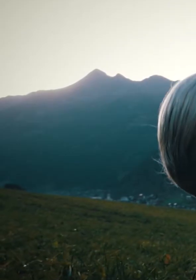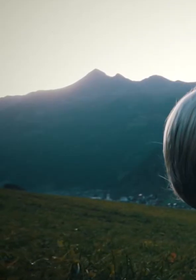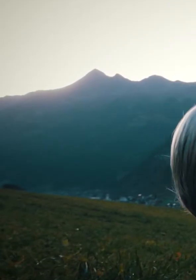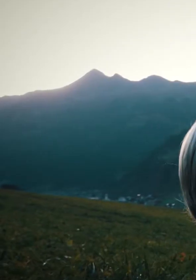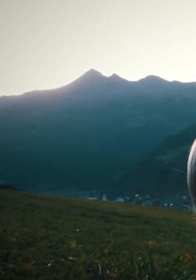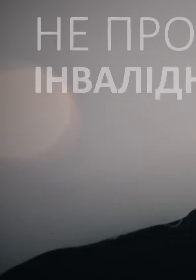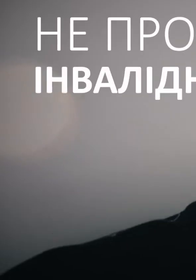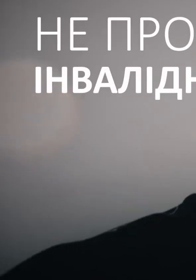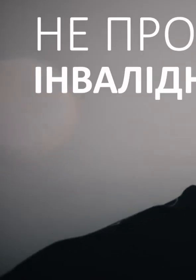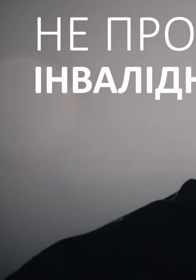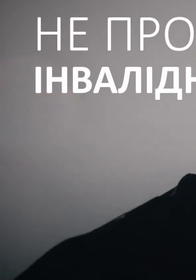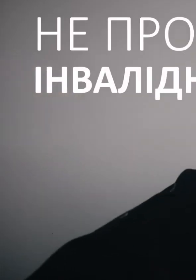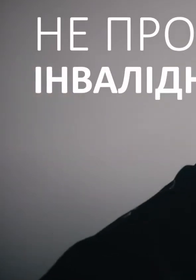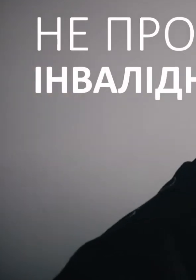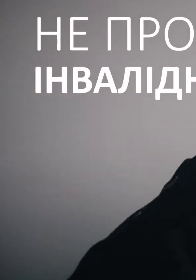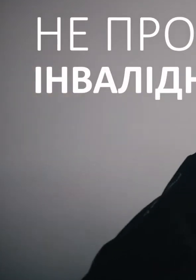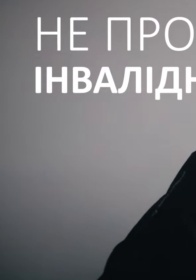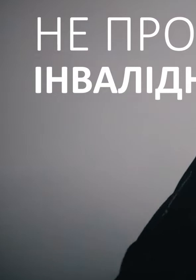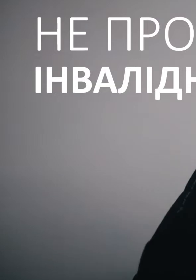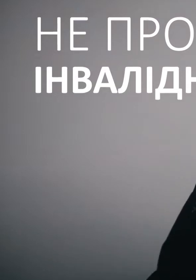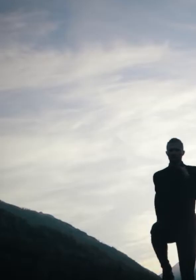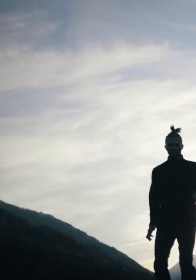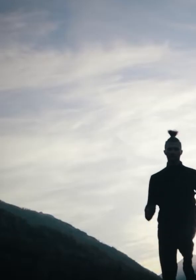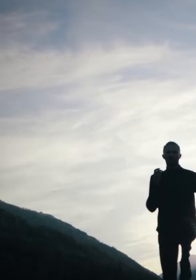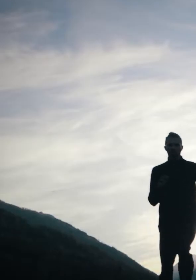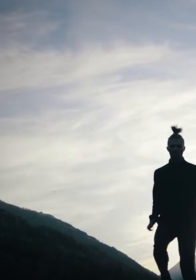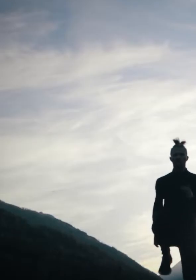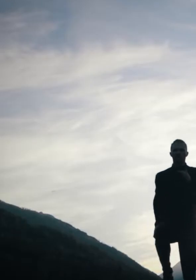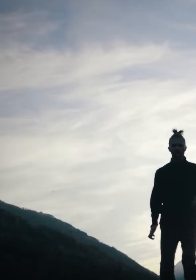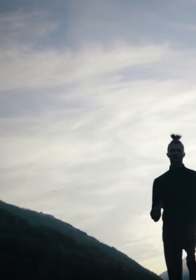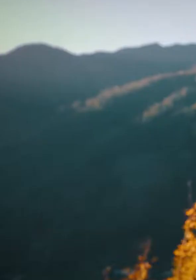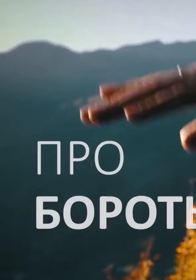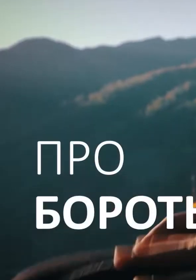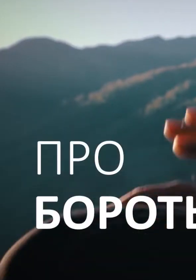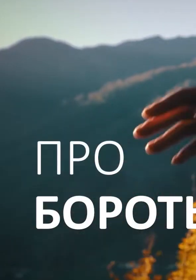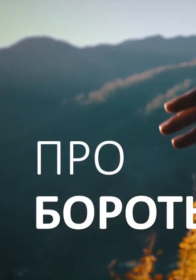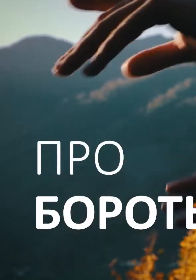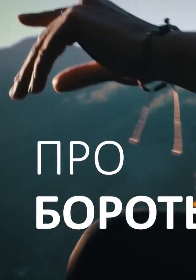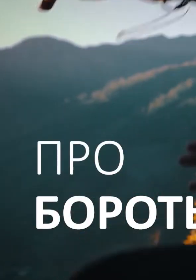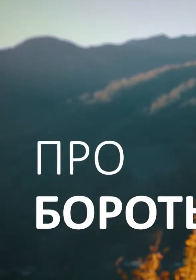Це не про інвалідність Це про боротьбу